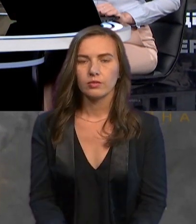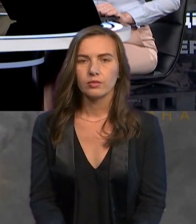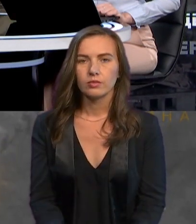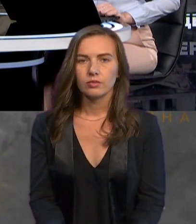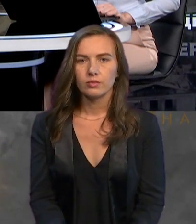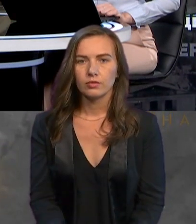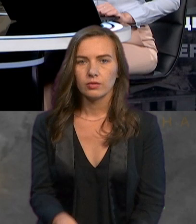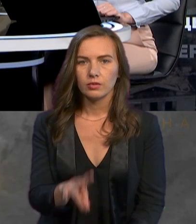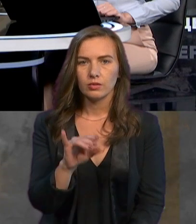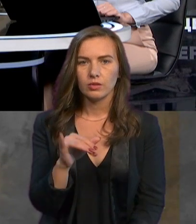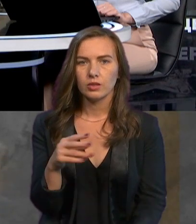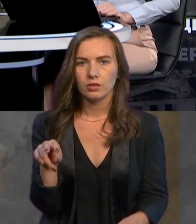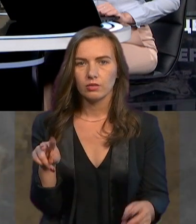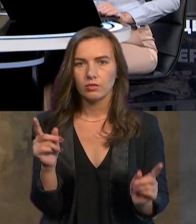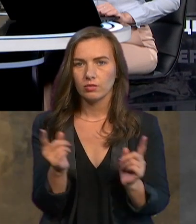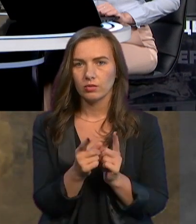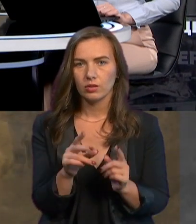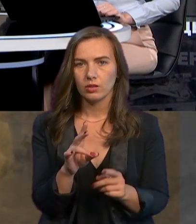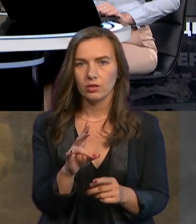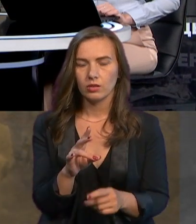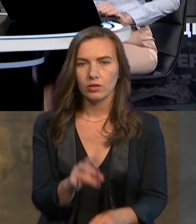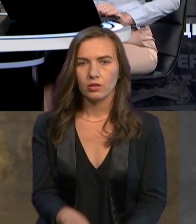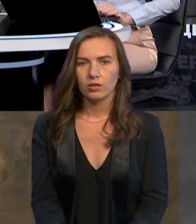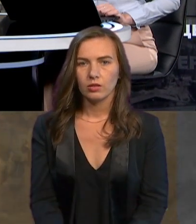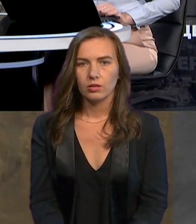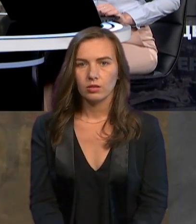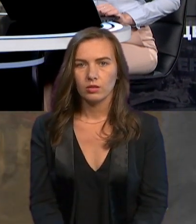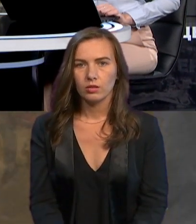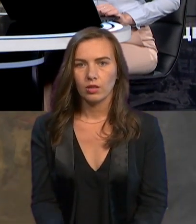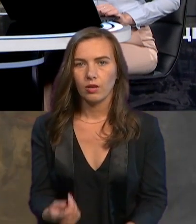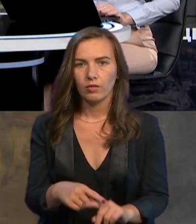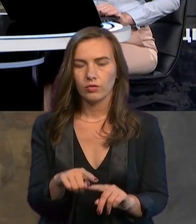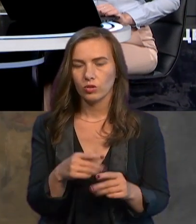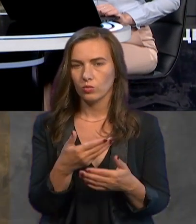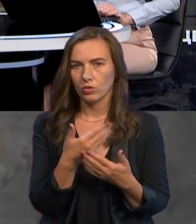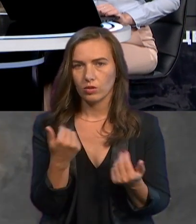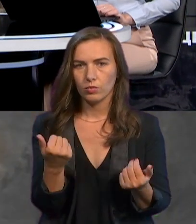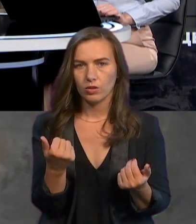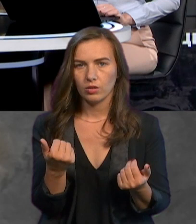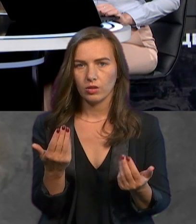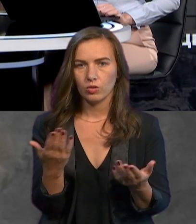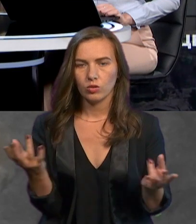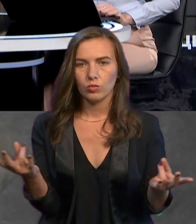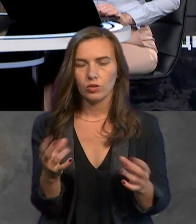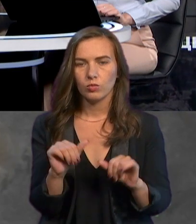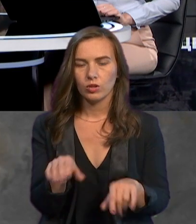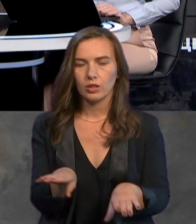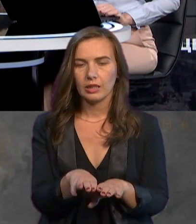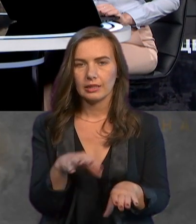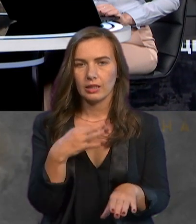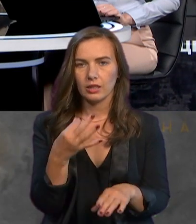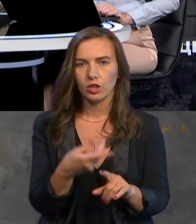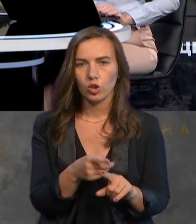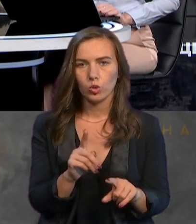Ні, я не зустрічалася, і в цьому немає якось потреби, можна так сказати. Тому